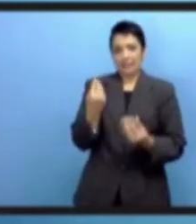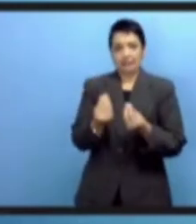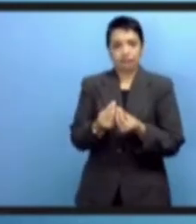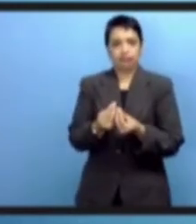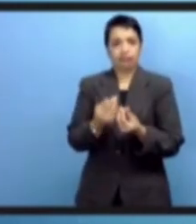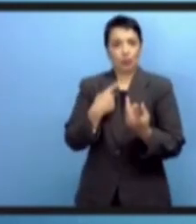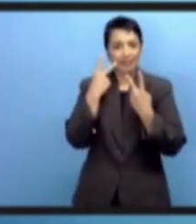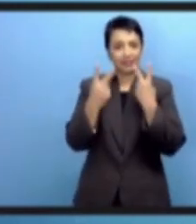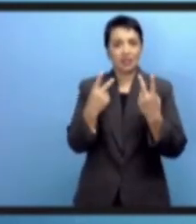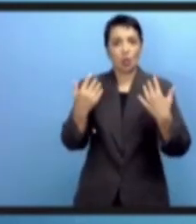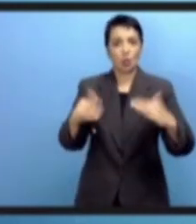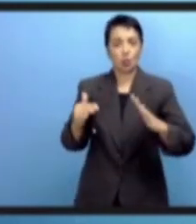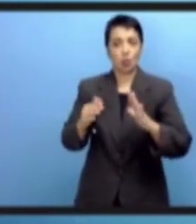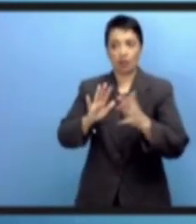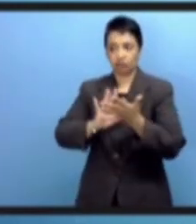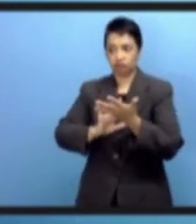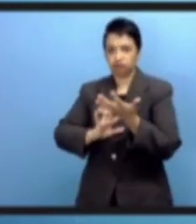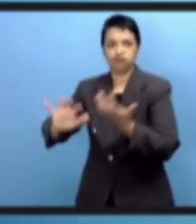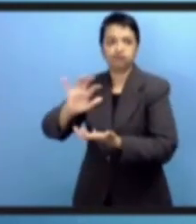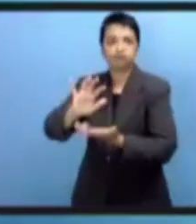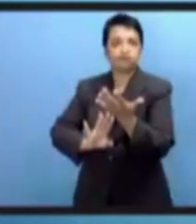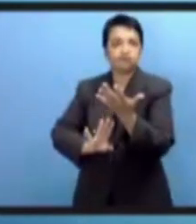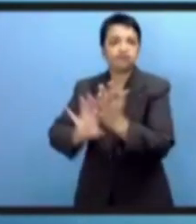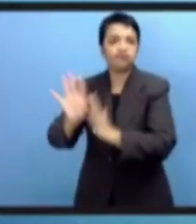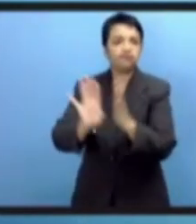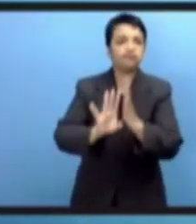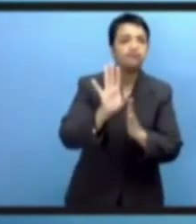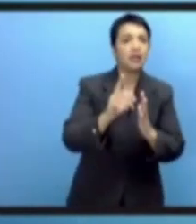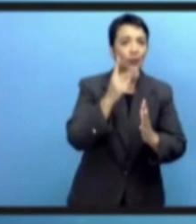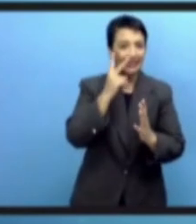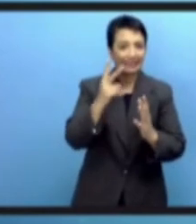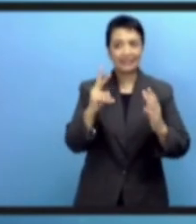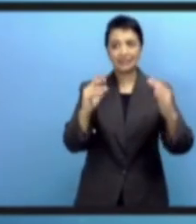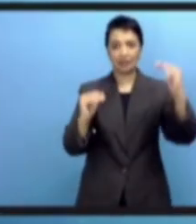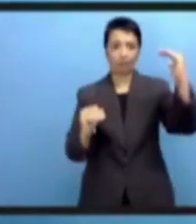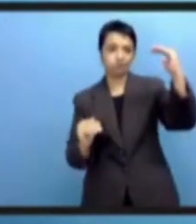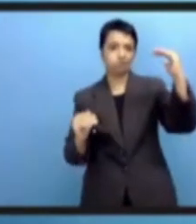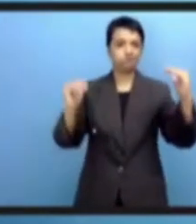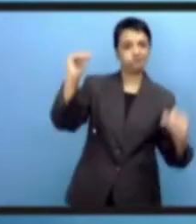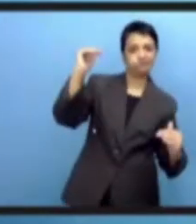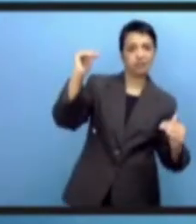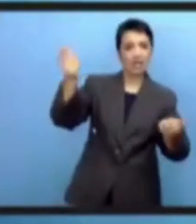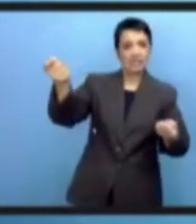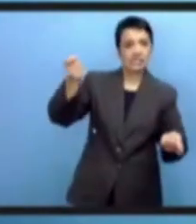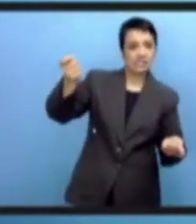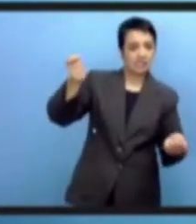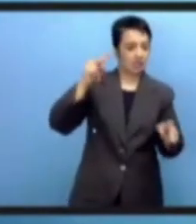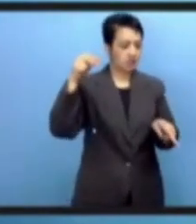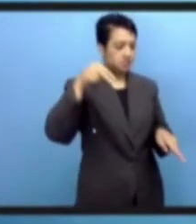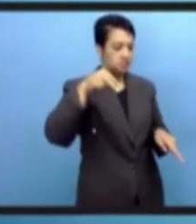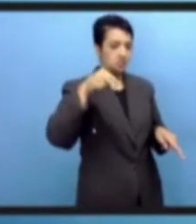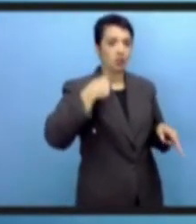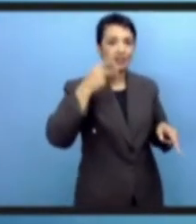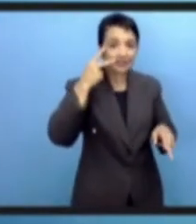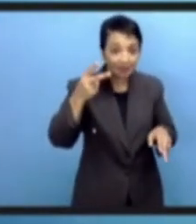интернетом. Я считаю, что есть основные моменты, на которые необходимо обращать внимание. Первое – это